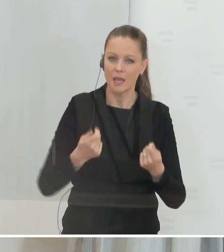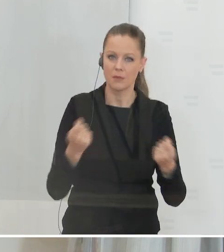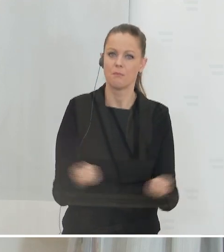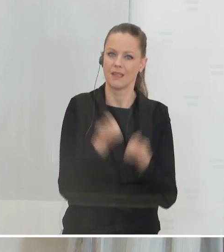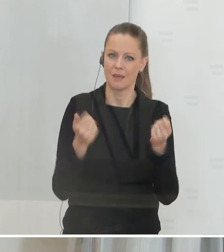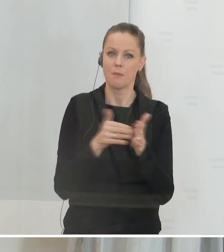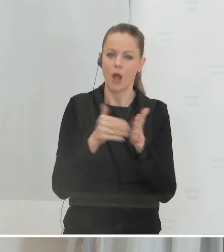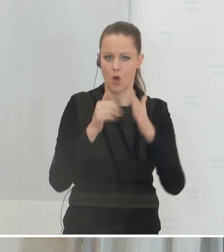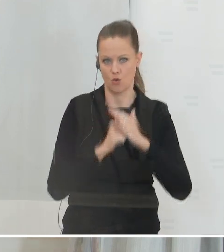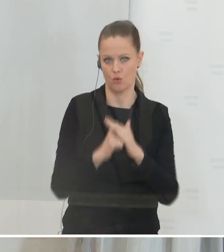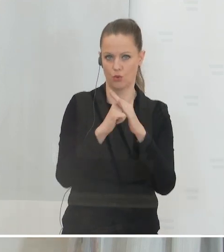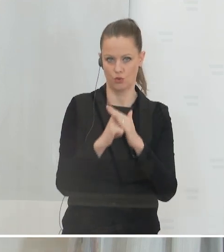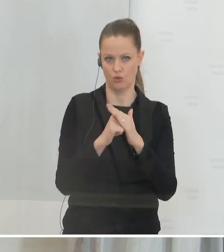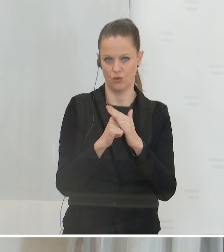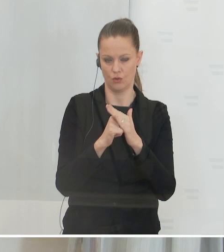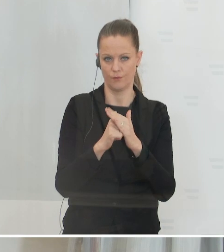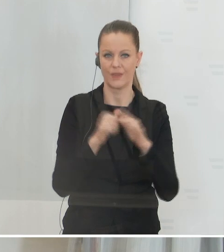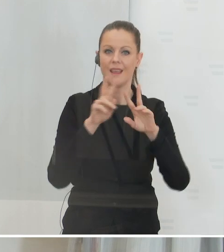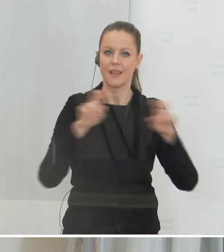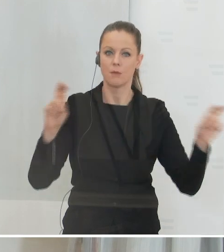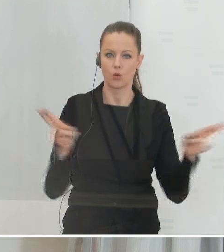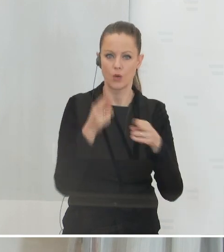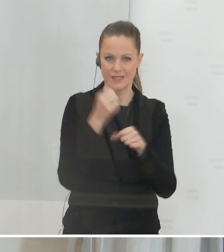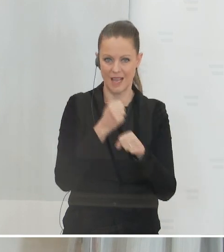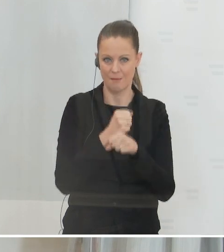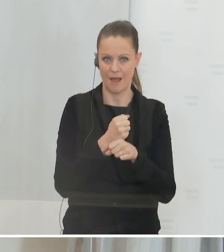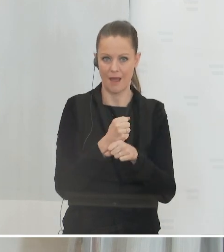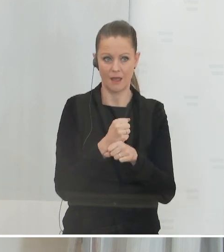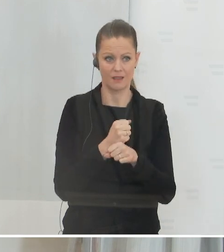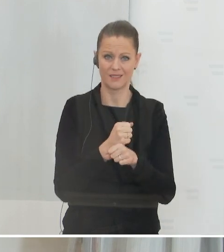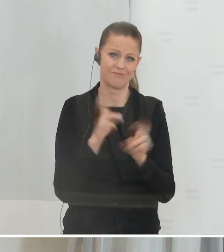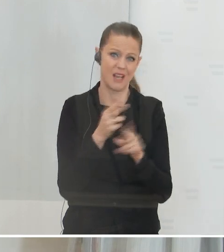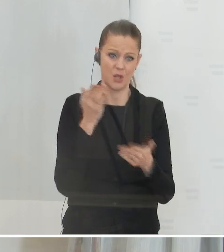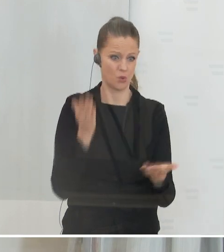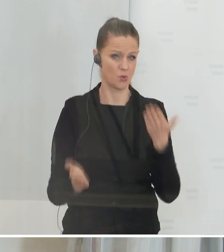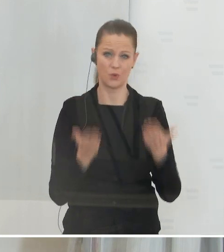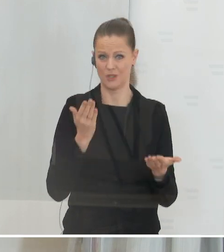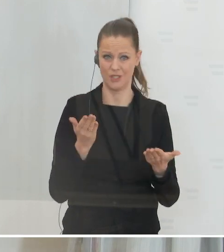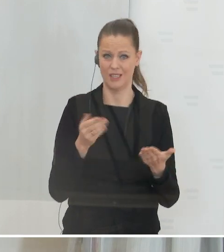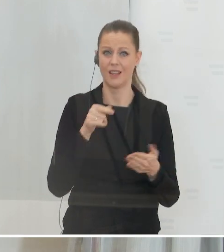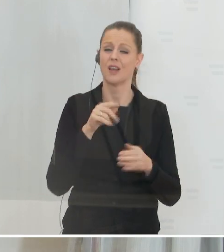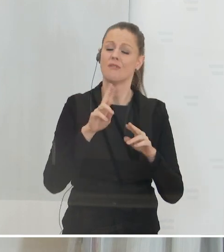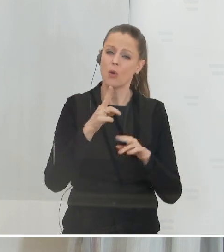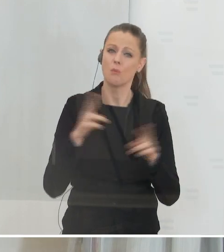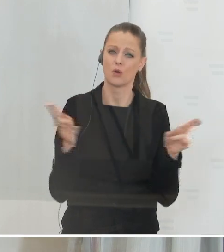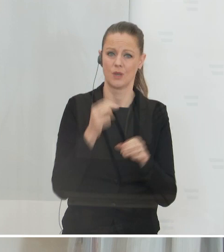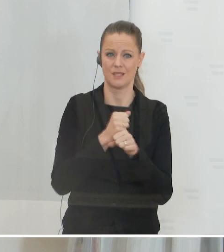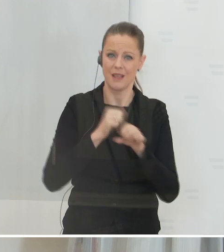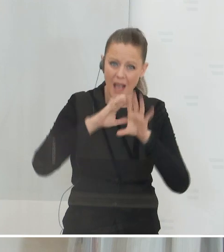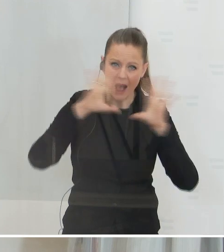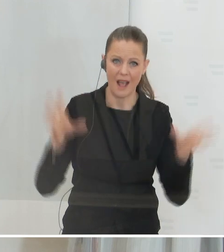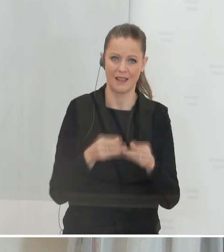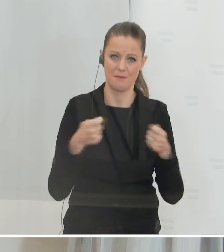brauchen. Wir können bei der Kurzarbeit allerdings auch keine Unterschiede machen, weil die Kurzarbeit eine allgemeine Maßnahme ist